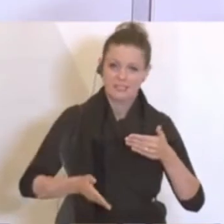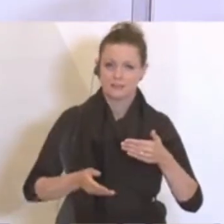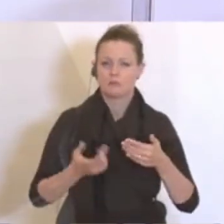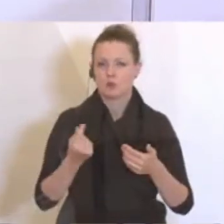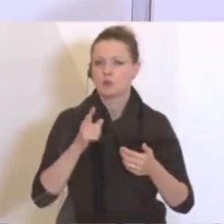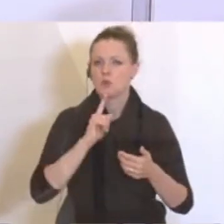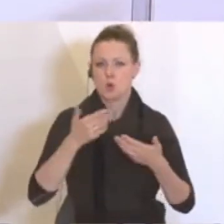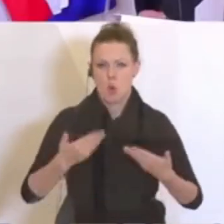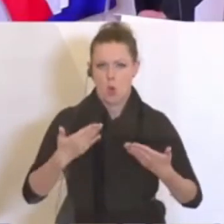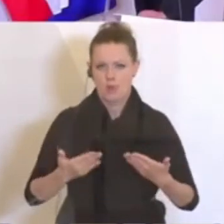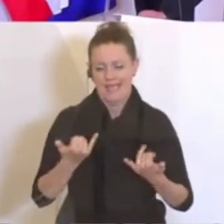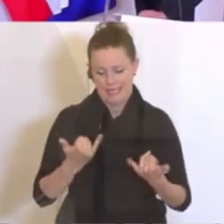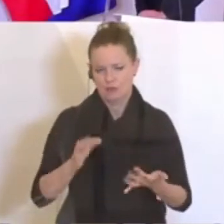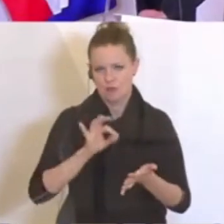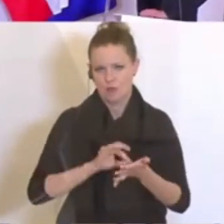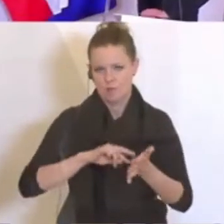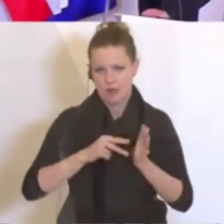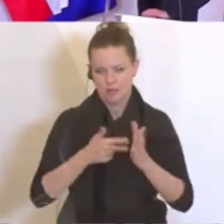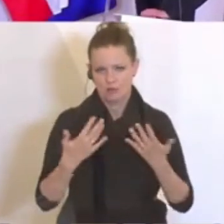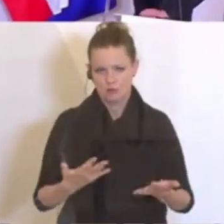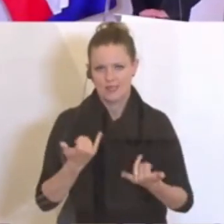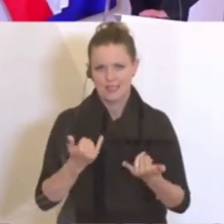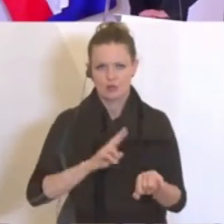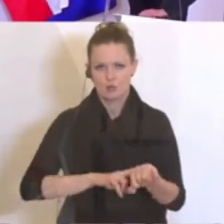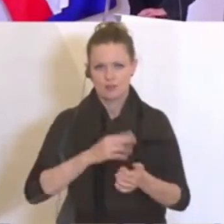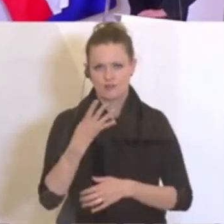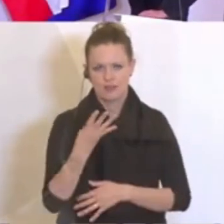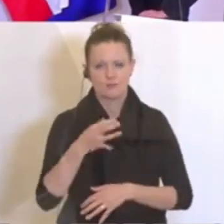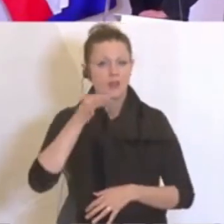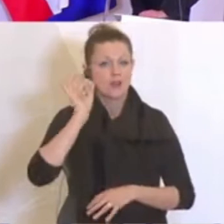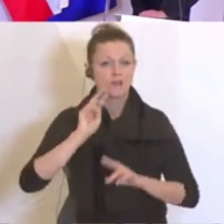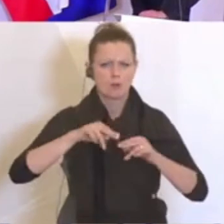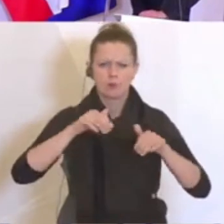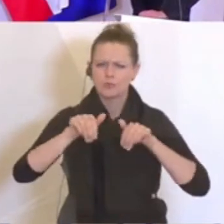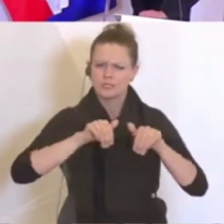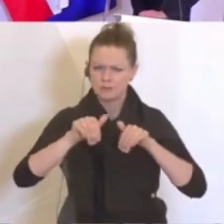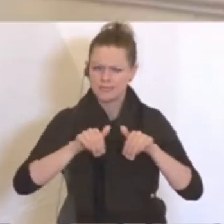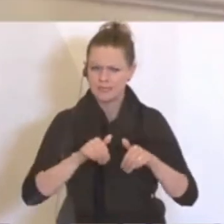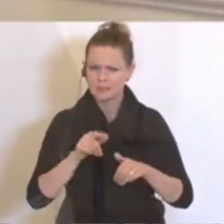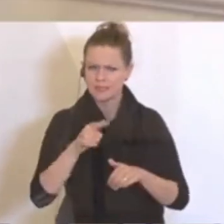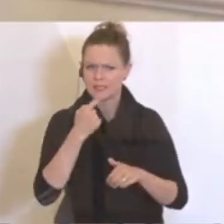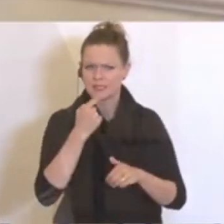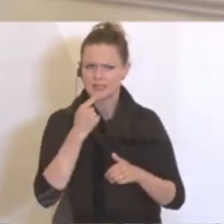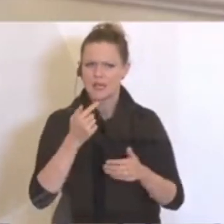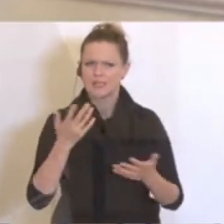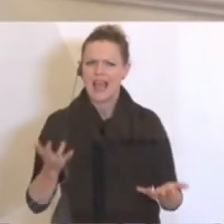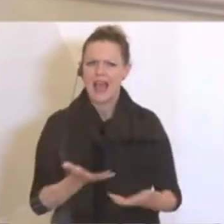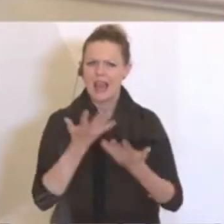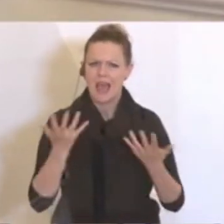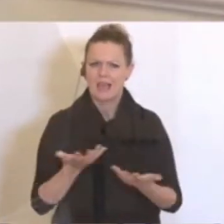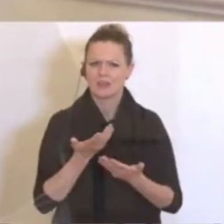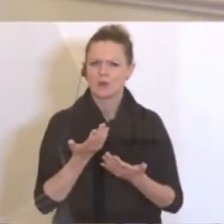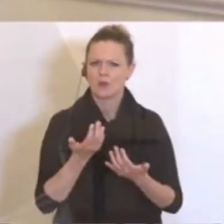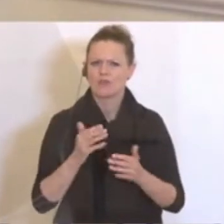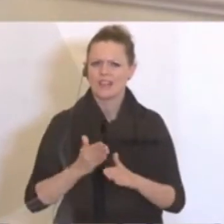Dankeschön. Herr Patruel von Puls4, bitte. Frau Bundesministerin, eine Frage, eine Nachfrage. Ich glaube, Sie haben Erleichterungen bei der Anstellung von Hilfskräften